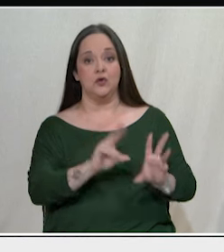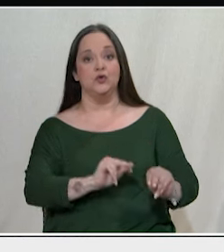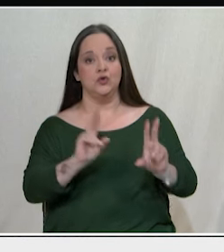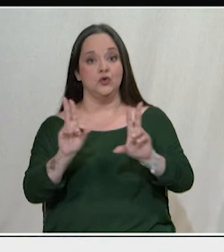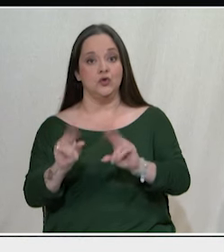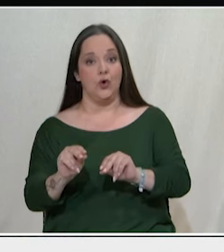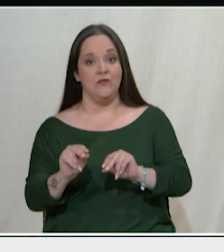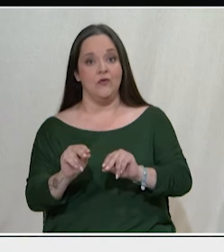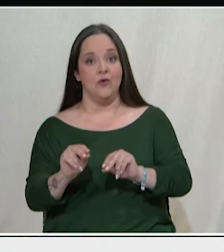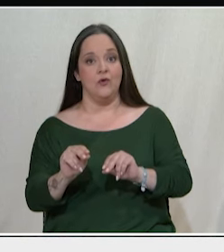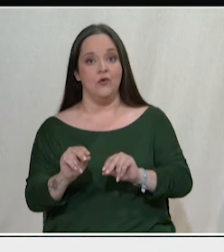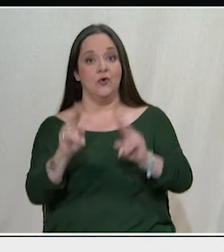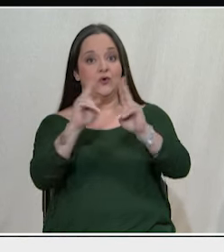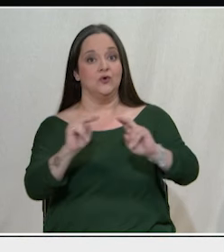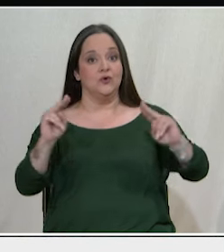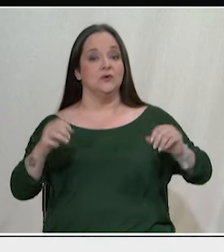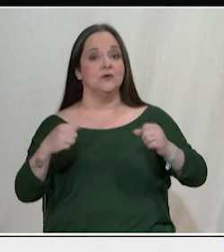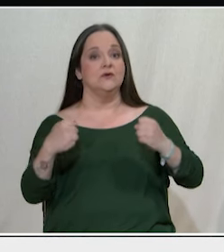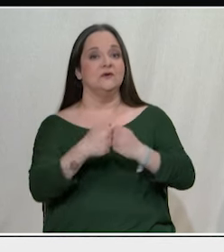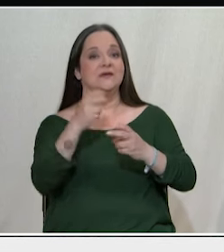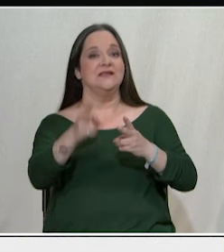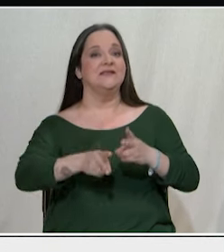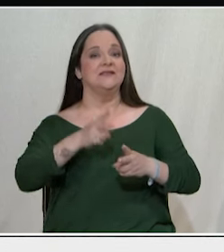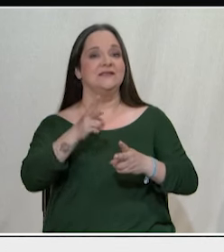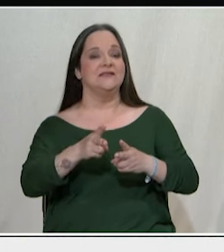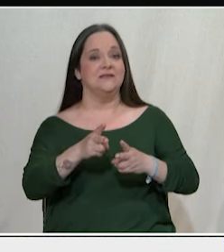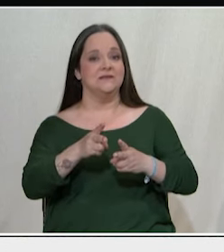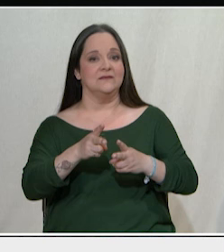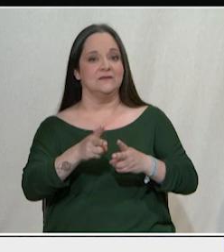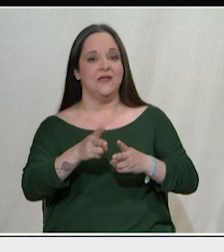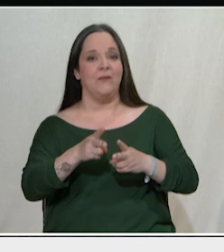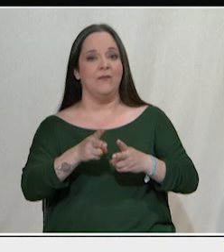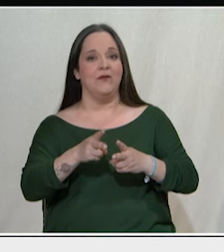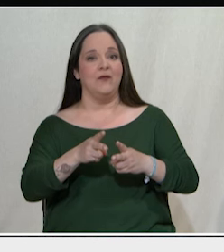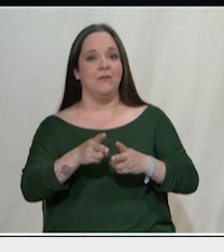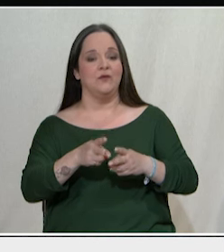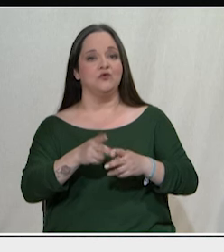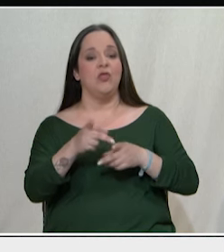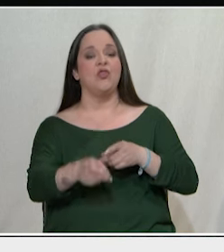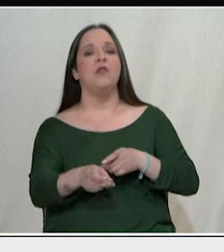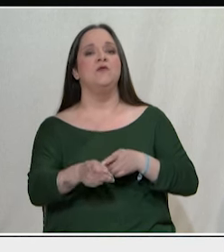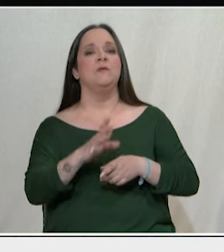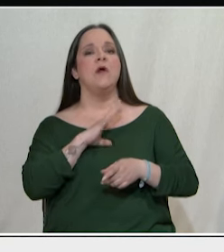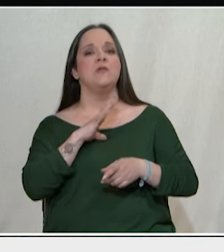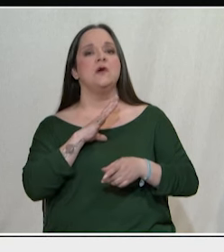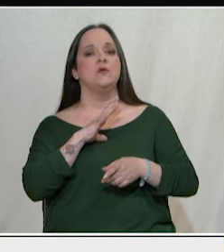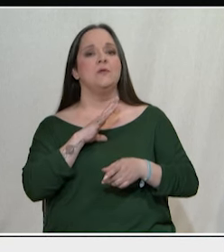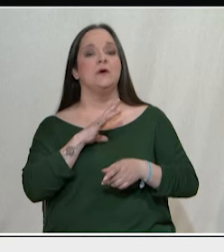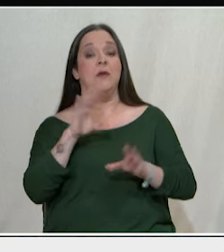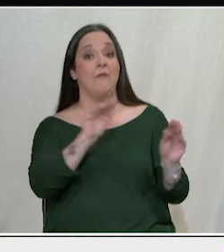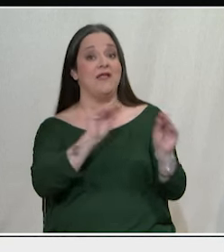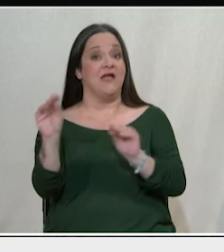τεμπών με τους 57 δολοφονημένους στις μεταφορές,